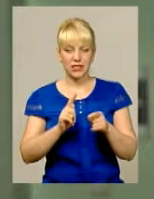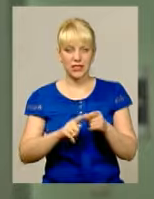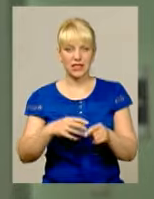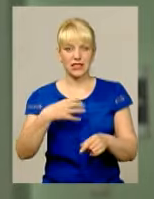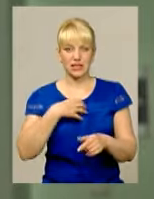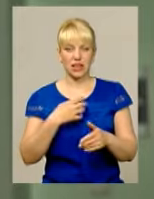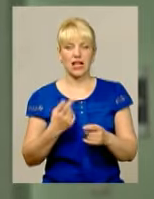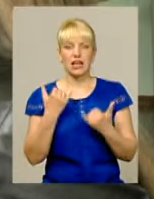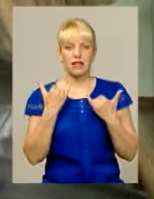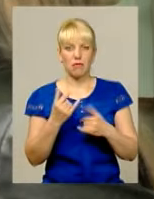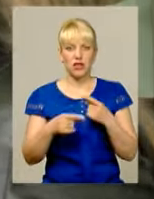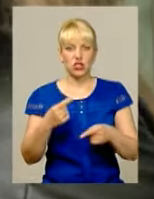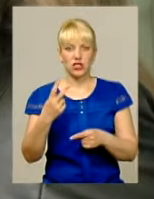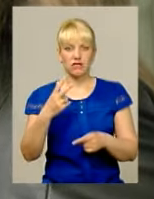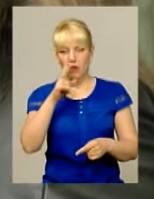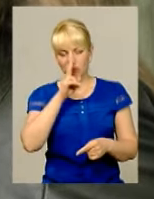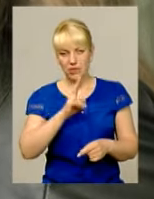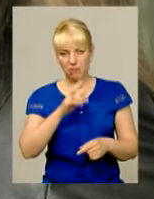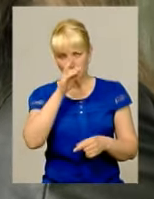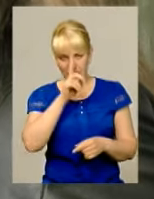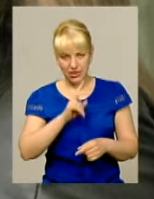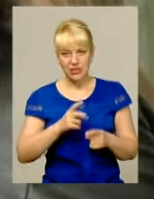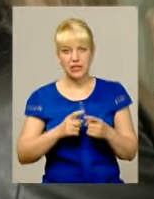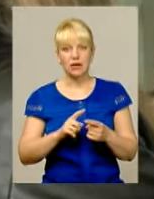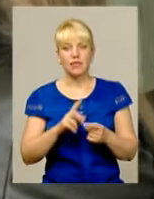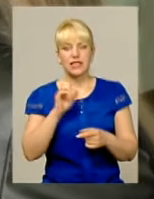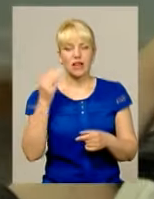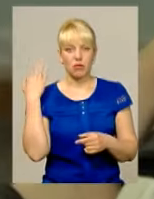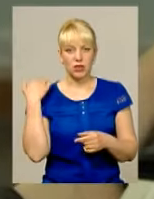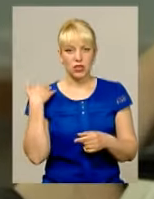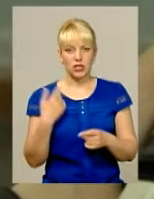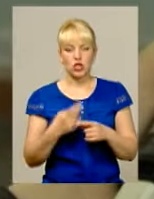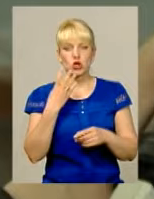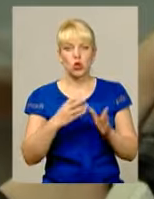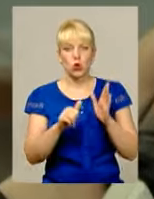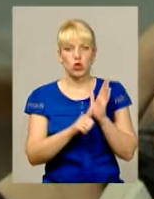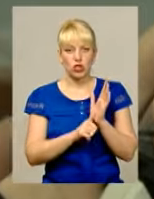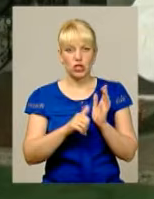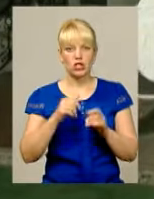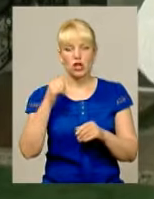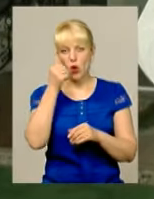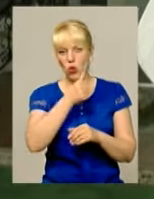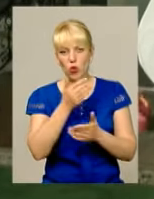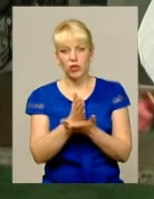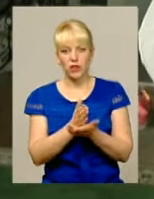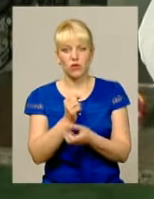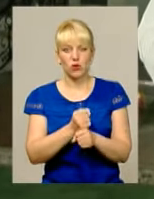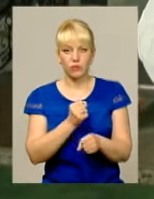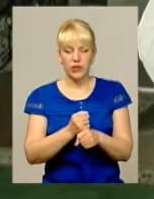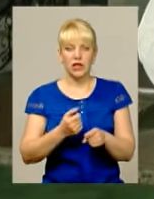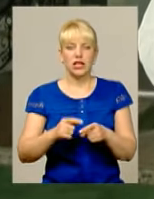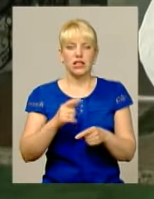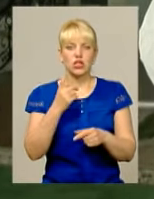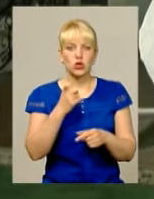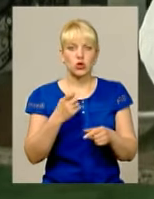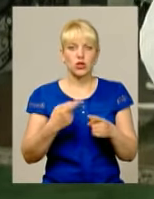тепер, майже через два місяці За плечима Олександра Топоринського 46 років роботи в театрі понад 150 різножанрових,